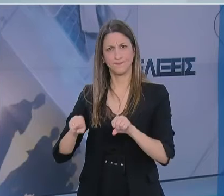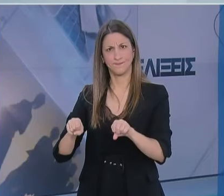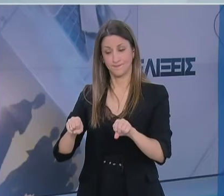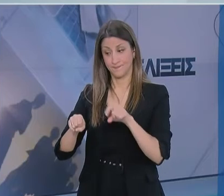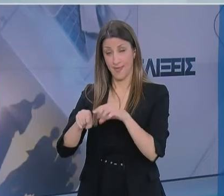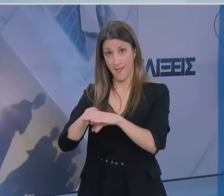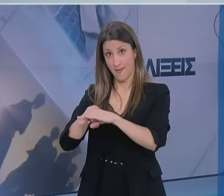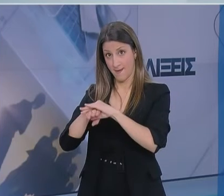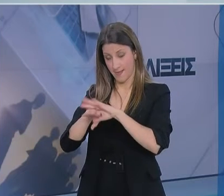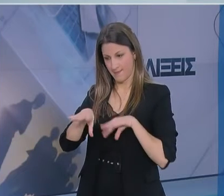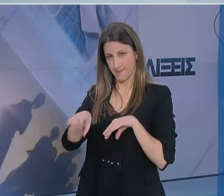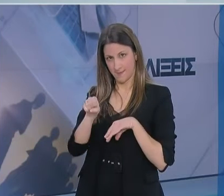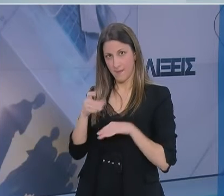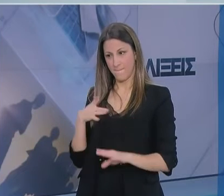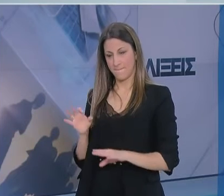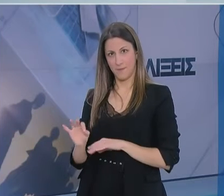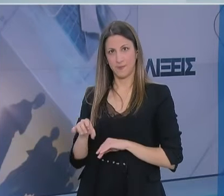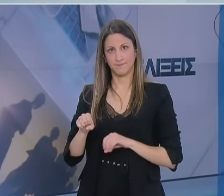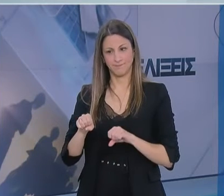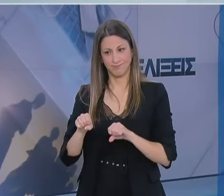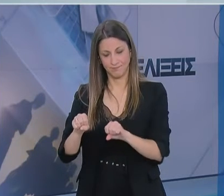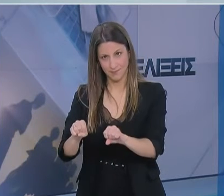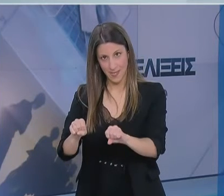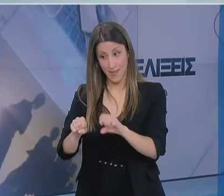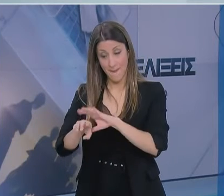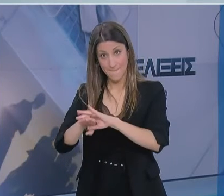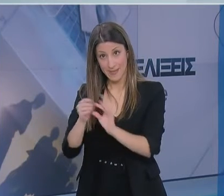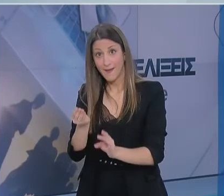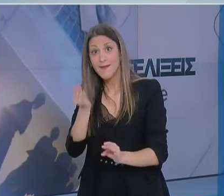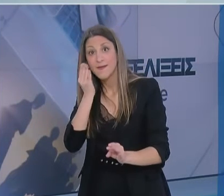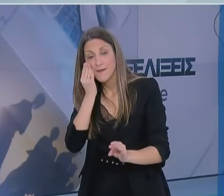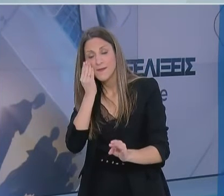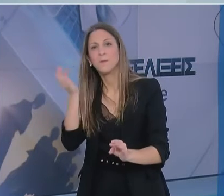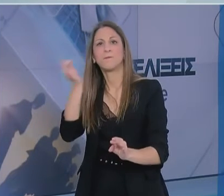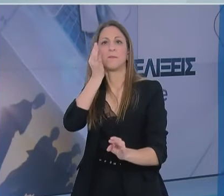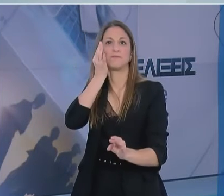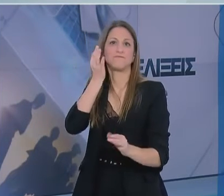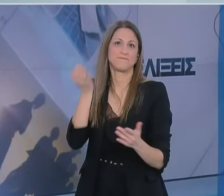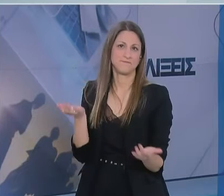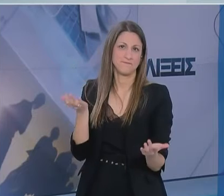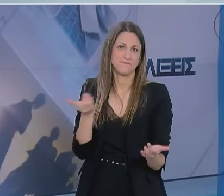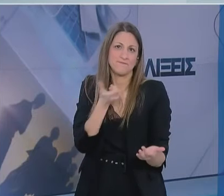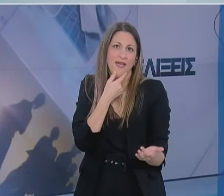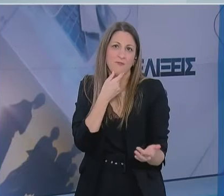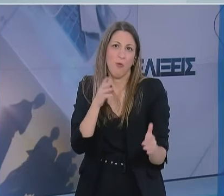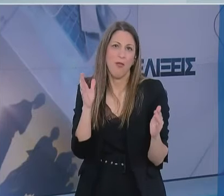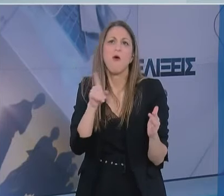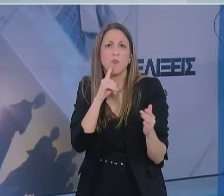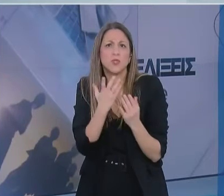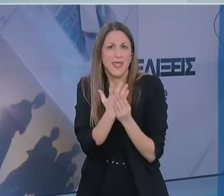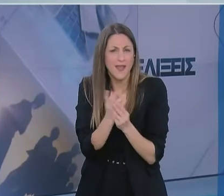Τα γάντια μπορεί να επιμολυνθούν εκεί. Αν αγγίξετε το πρόσωπό σας με τα ίδια μολυσμένα γάντια, αυξάνει ο κίνδυνος να εκτεθείτε στον ιό.